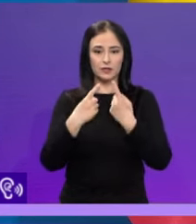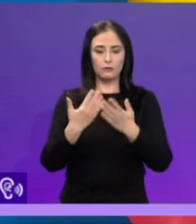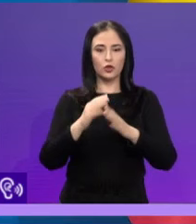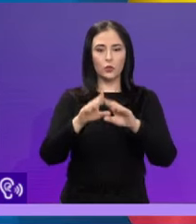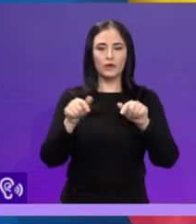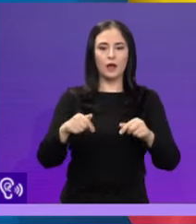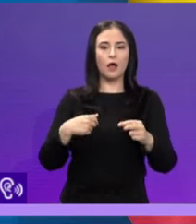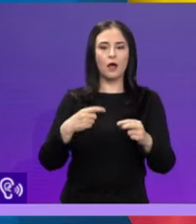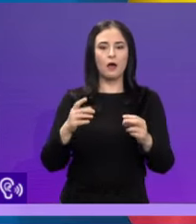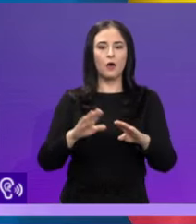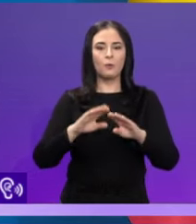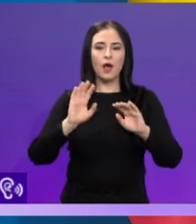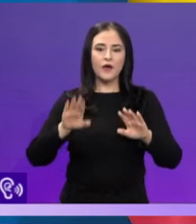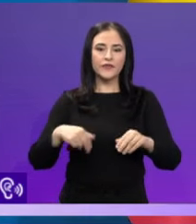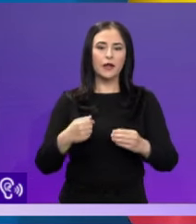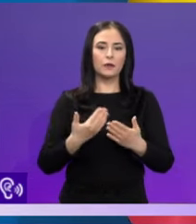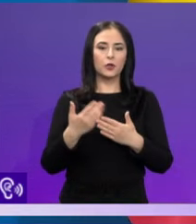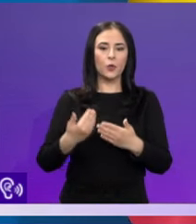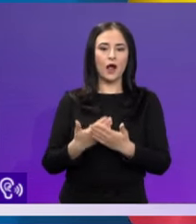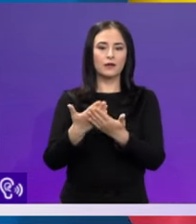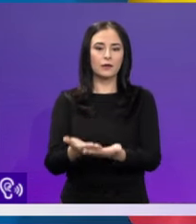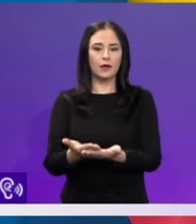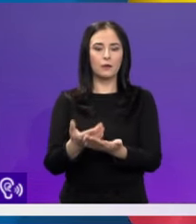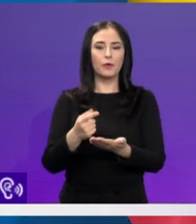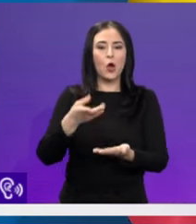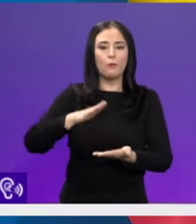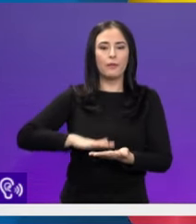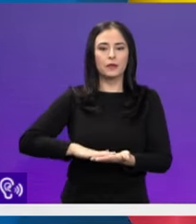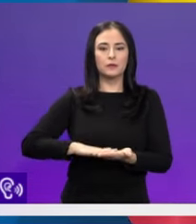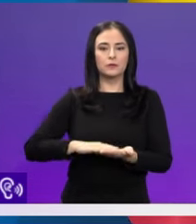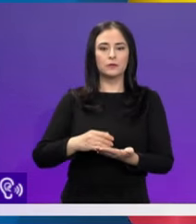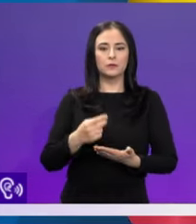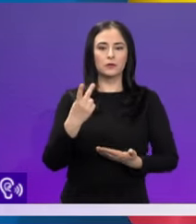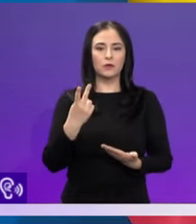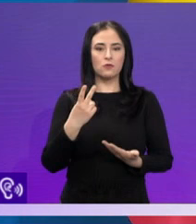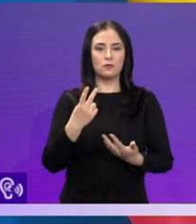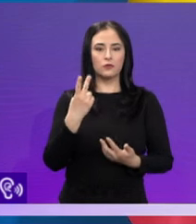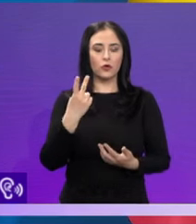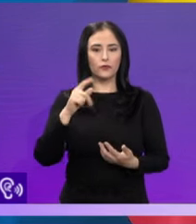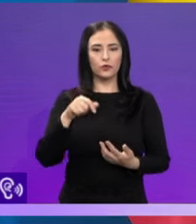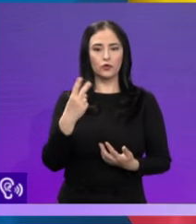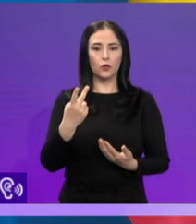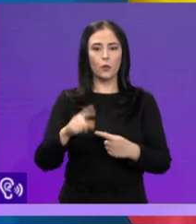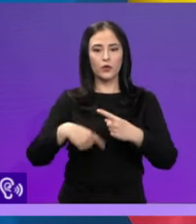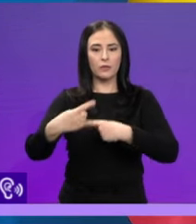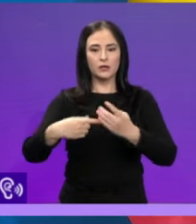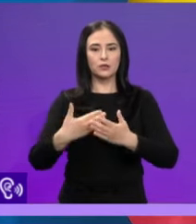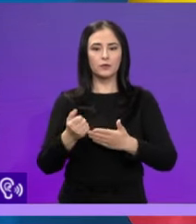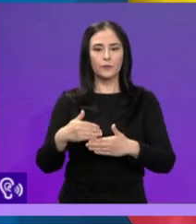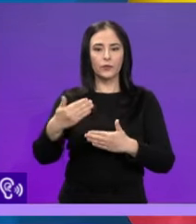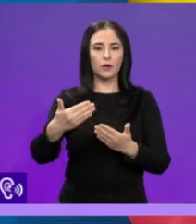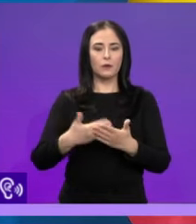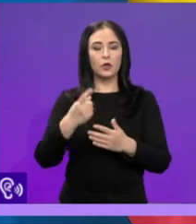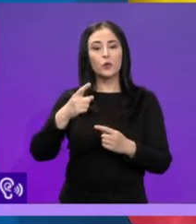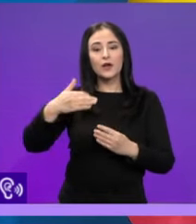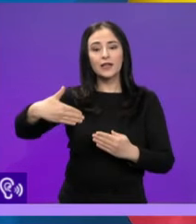pe o asemenea bandă în vama Calafat, iar de azi la Nădlac 2 și Borș 2. Urmează și Varma Giurgiu în